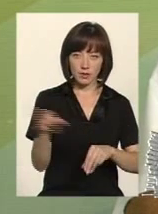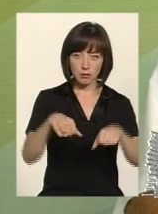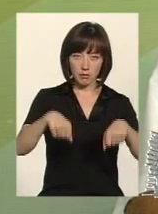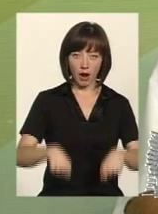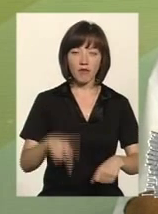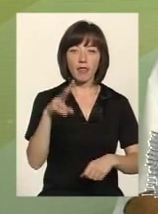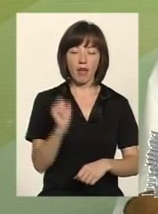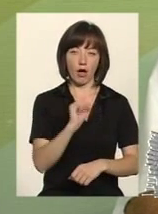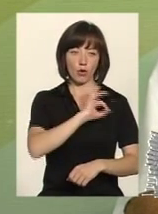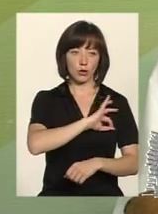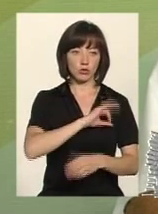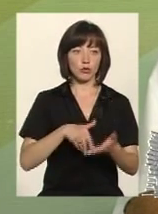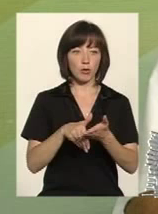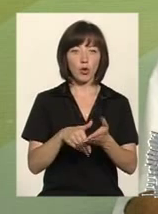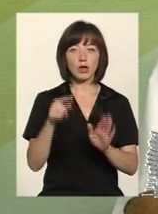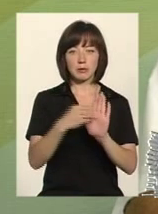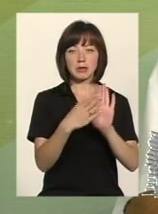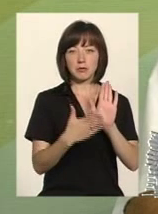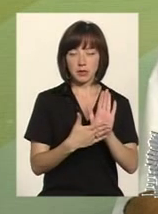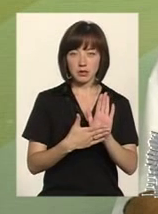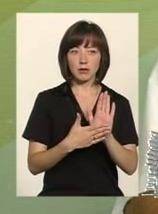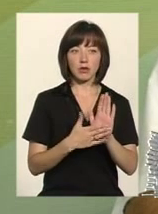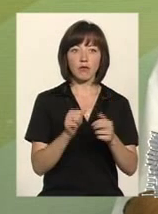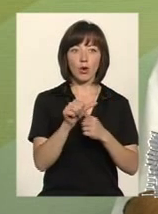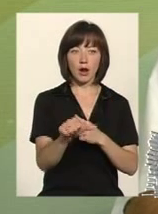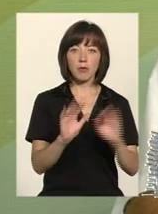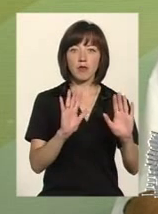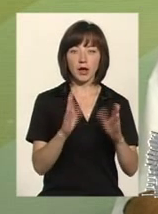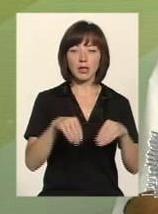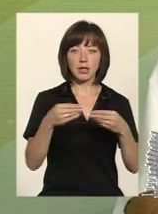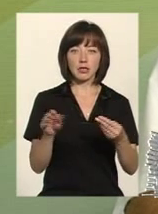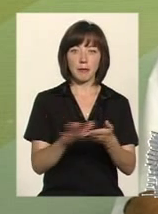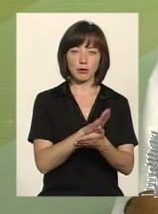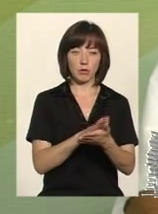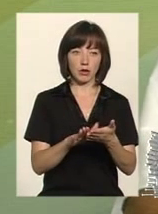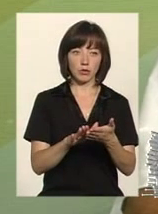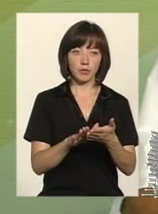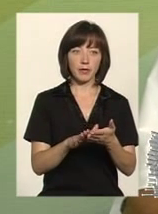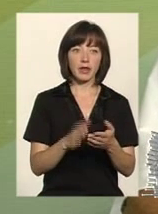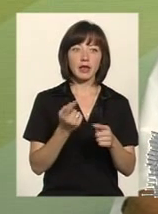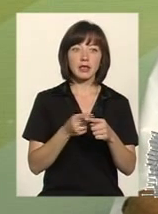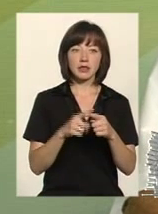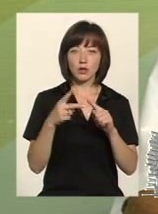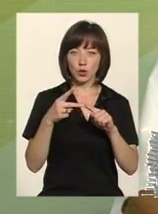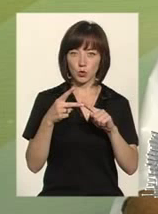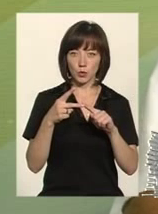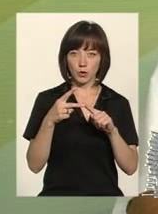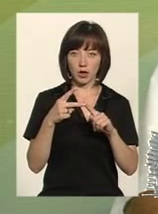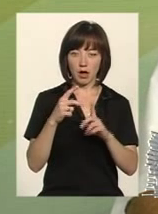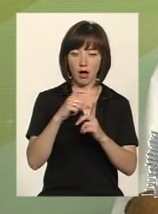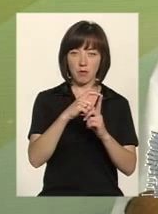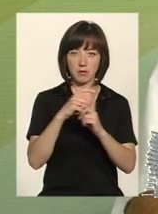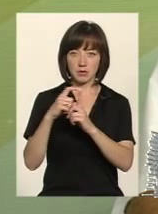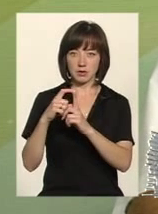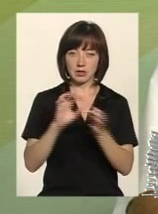правову допомогу. І як там записано, в окремих випадках, така допомога надається безоплатно. Саме оцей другий абзац цього речення, він